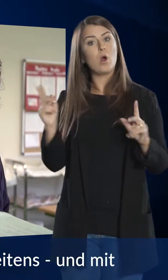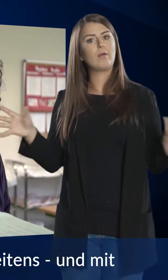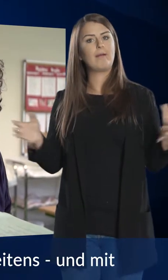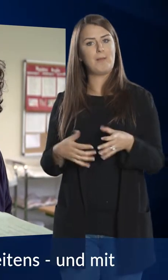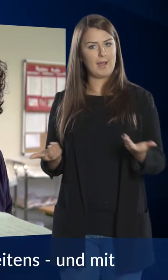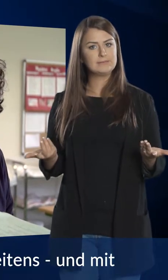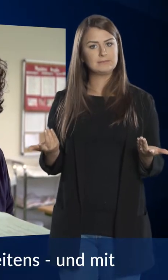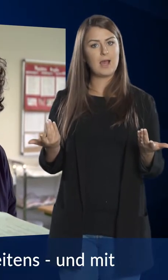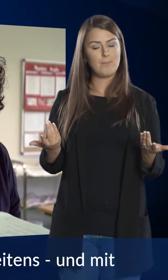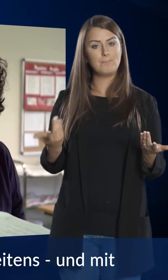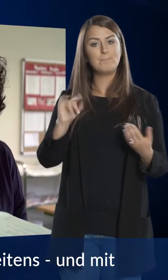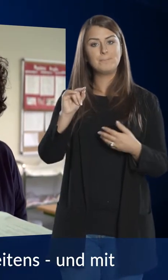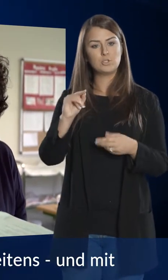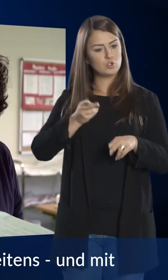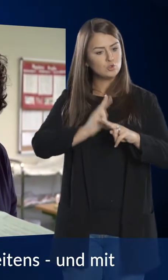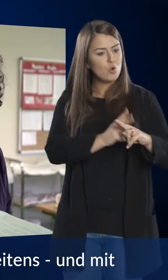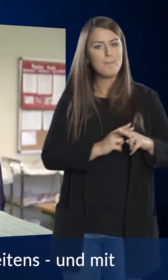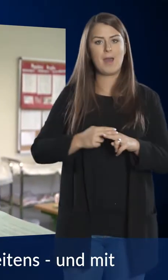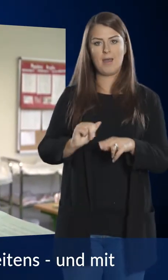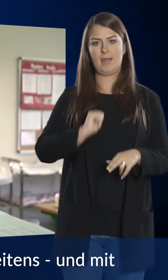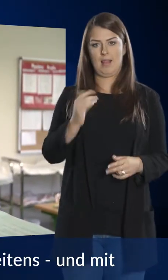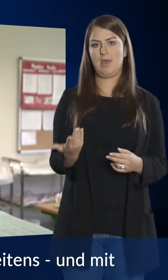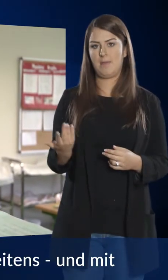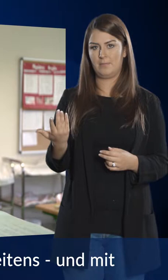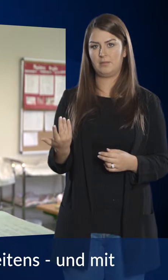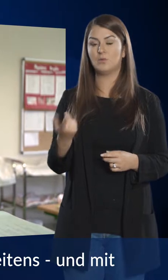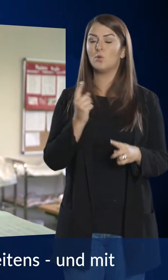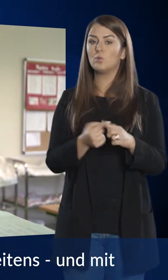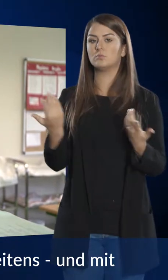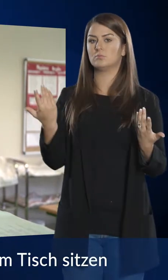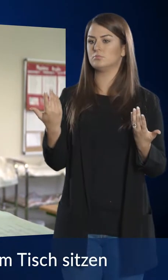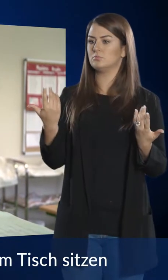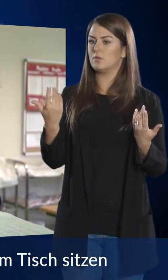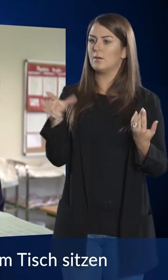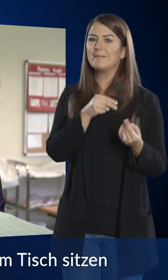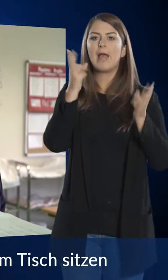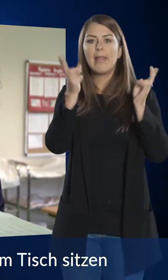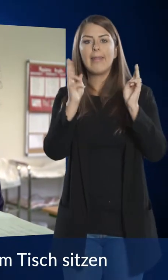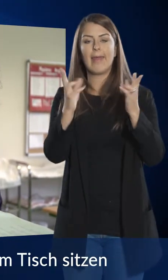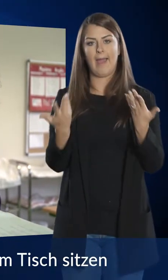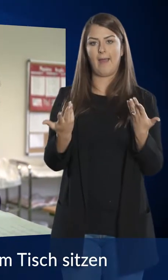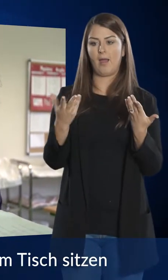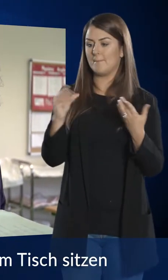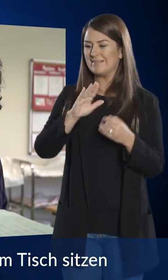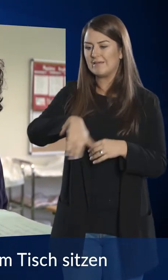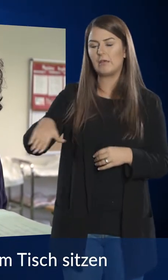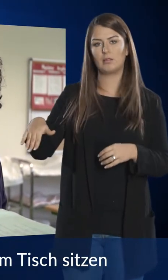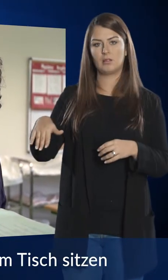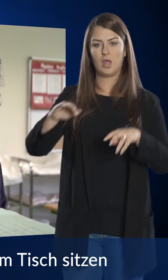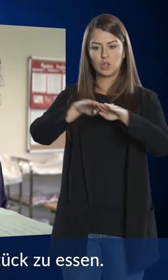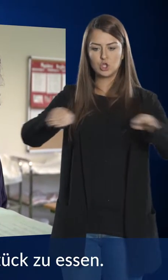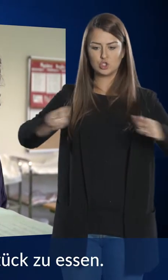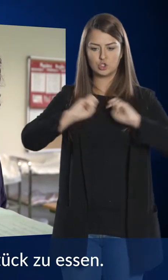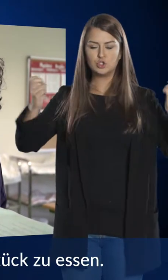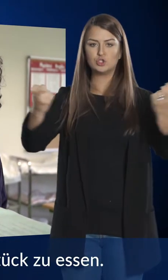Erleben des Zubereitens und mit den Lehrern und den Kindern am Tisch